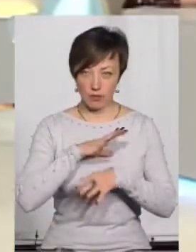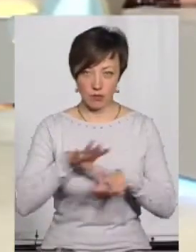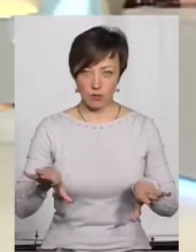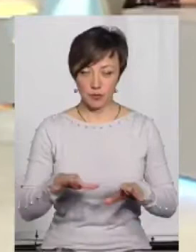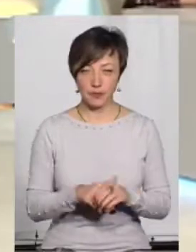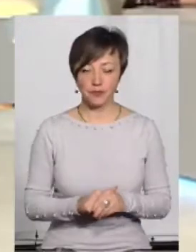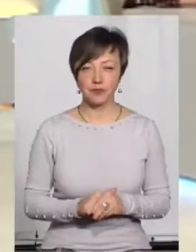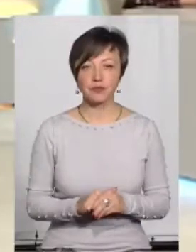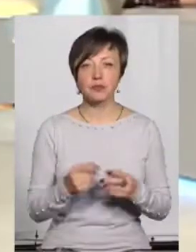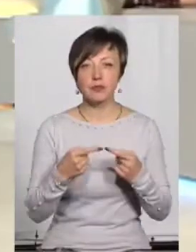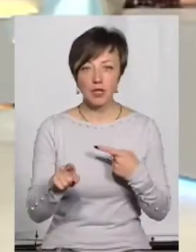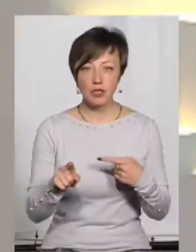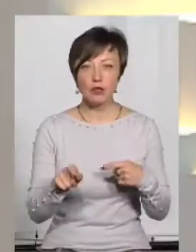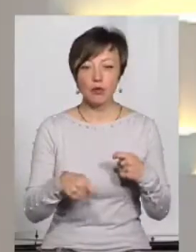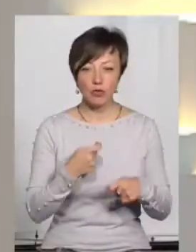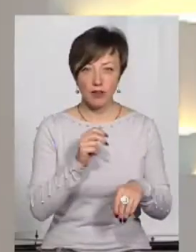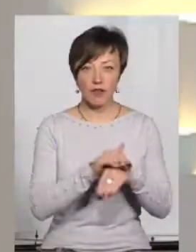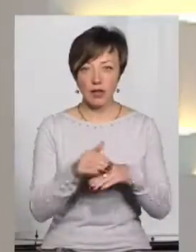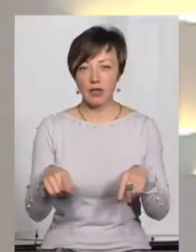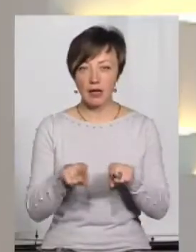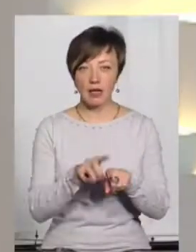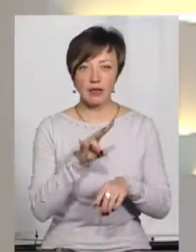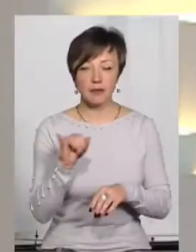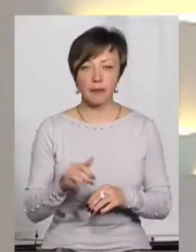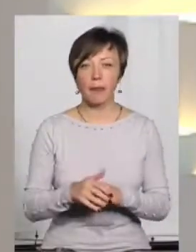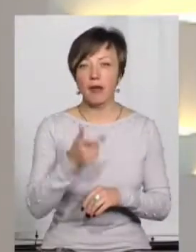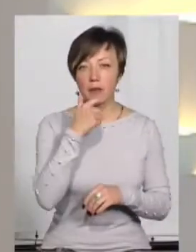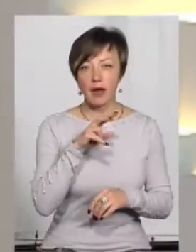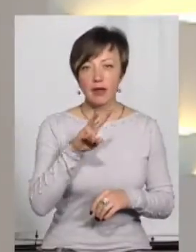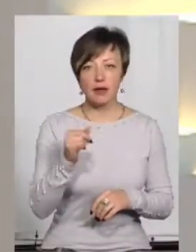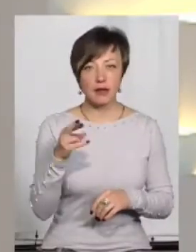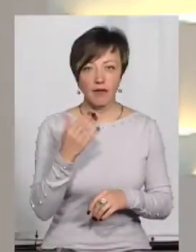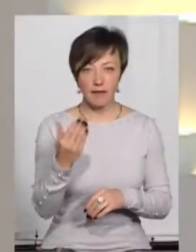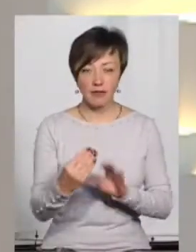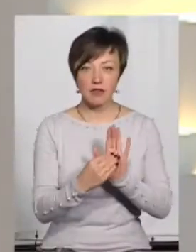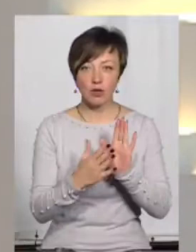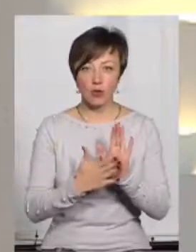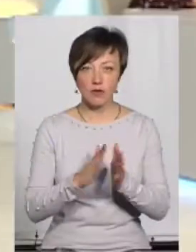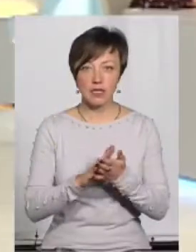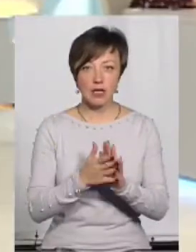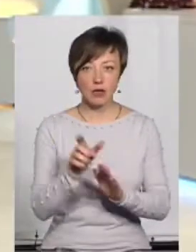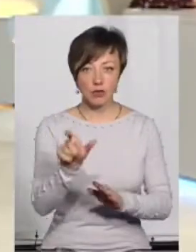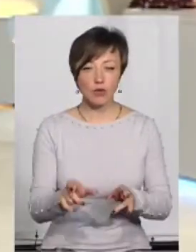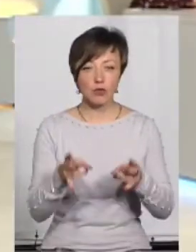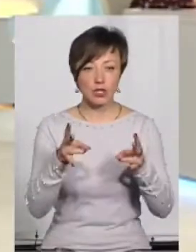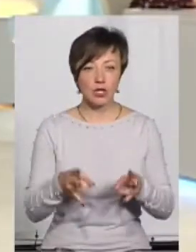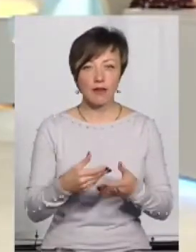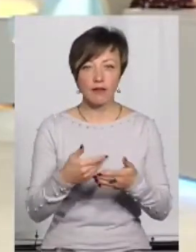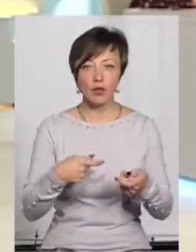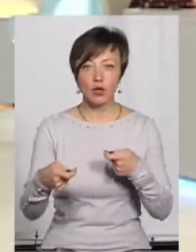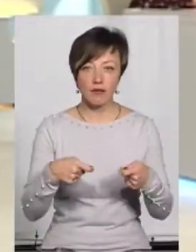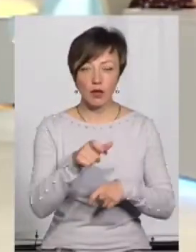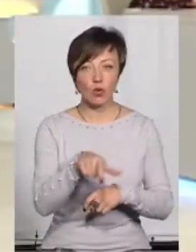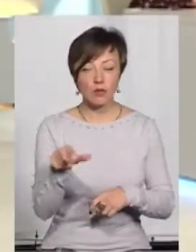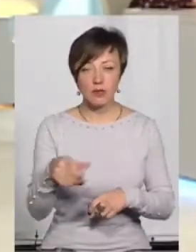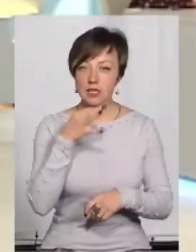було. Зрозуміло. Інші порушення ви являли, таких ні. Пані Лілія, ви встановлюєте статус людини, яка постраждала від торгів для людьми.